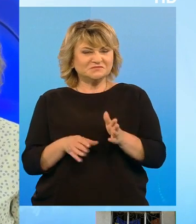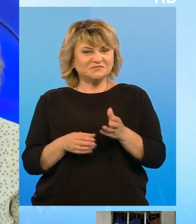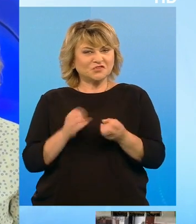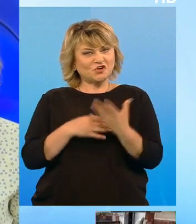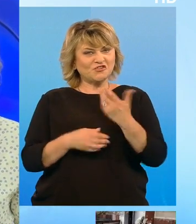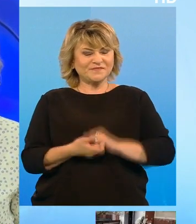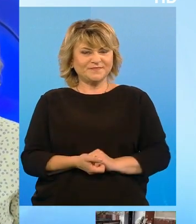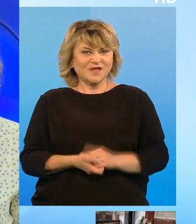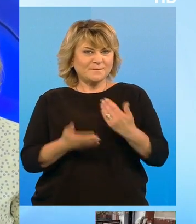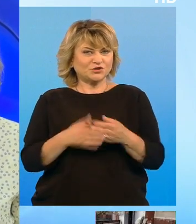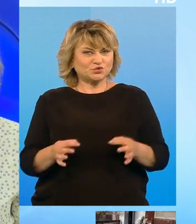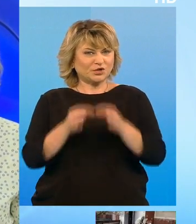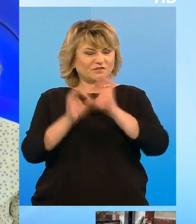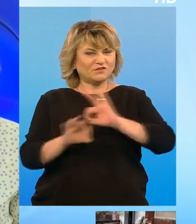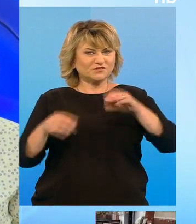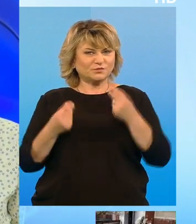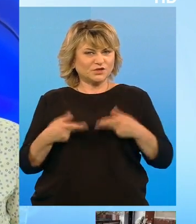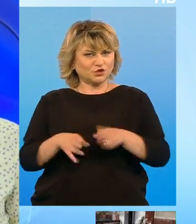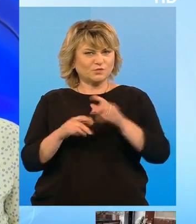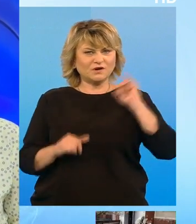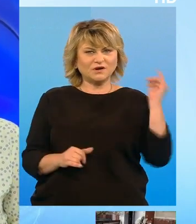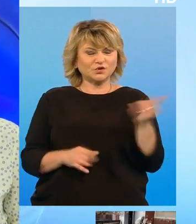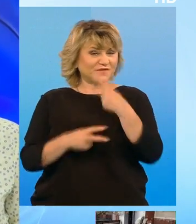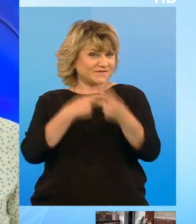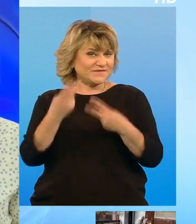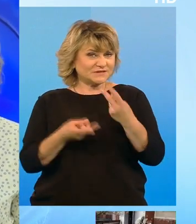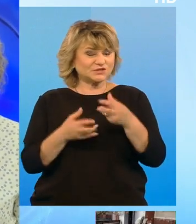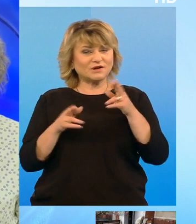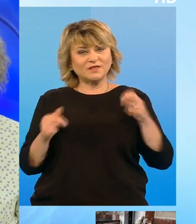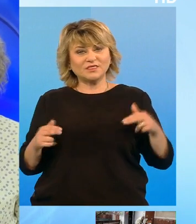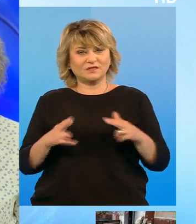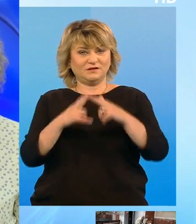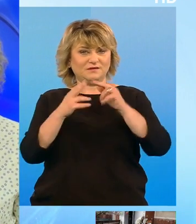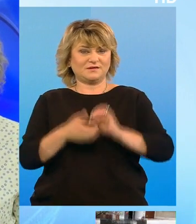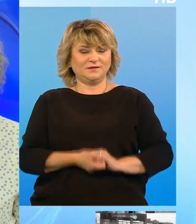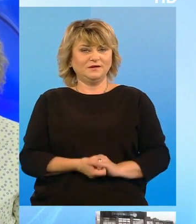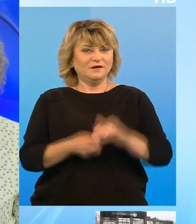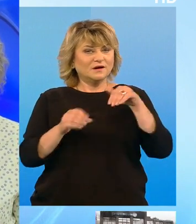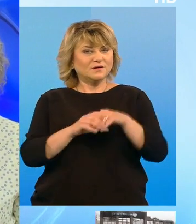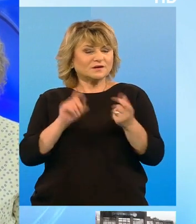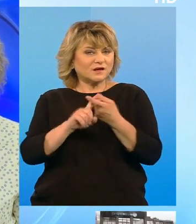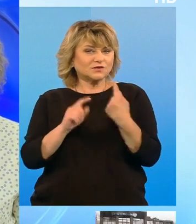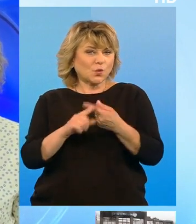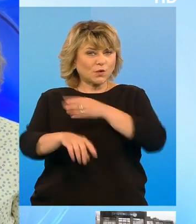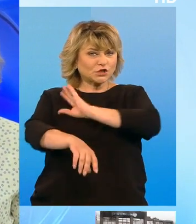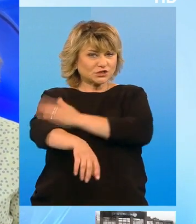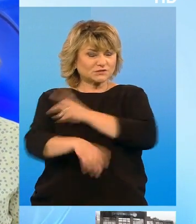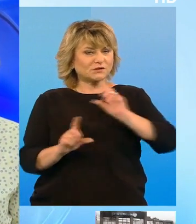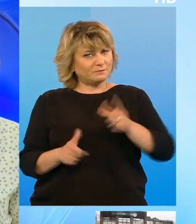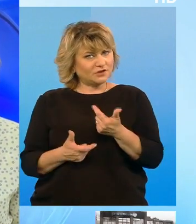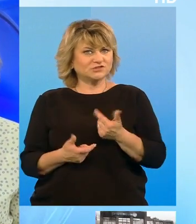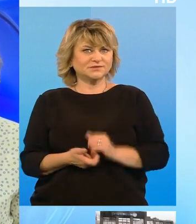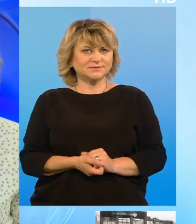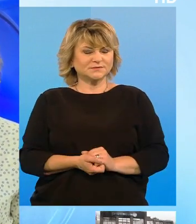Pentru gemeni, foarte bune drumuri, călătorii, vizite și reîntâlniri, iar în relația cu autoritățile pot